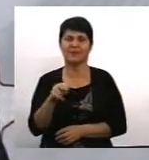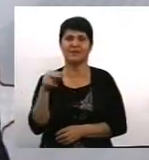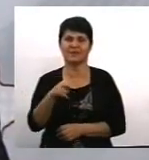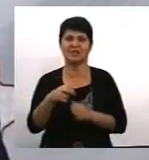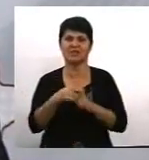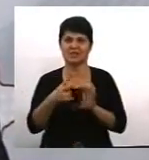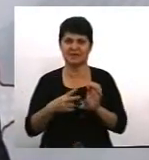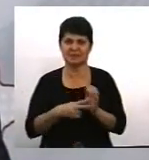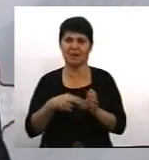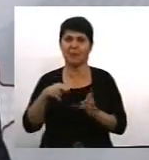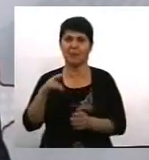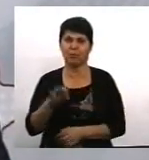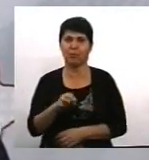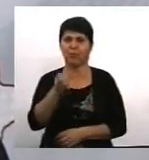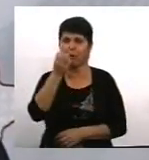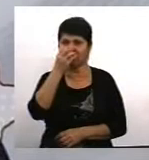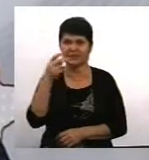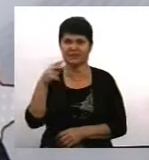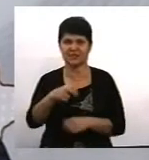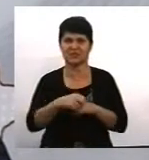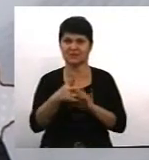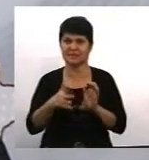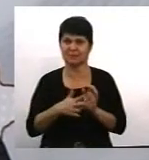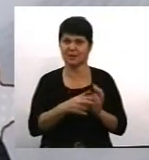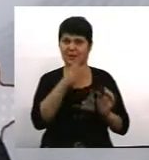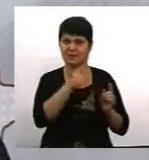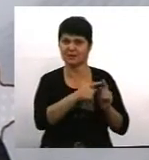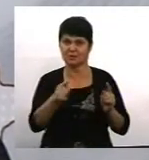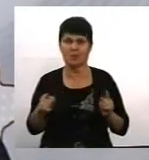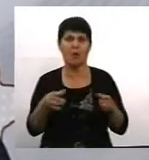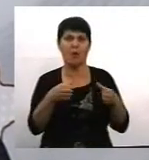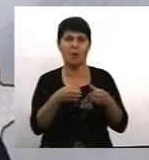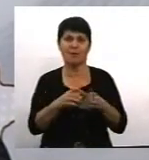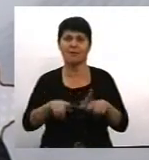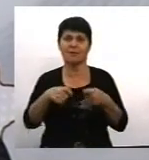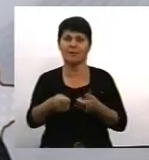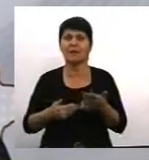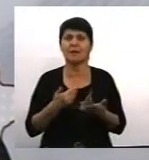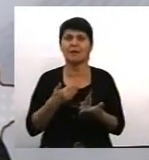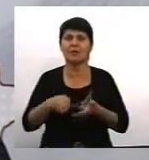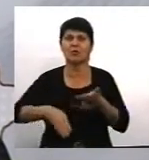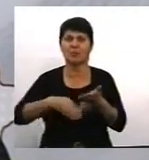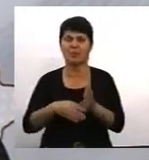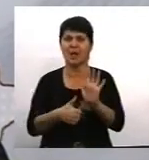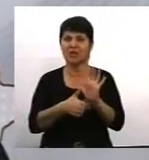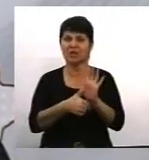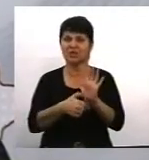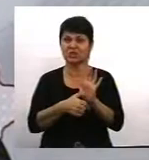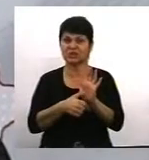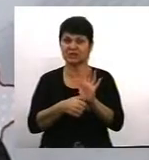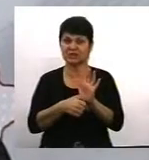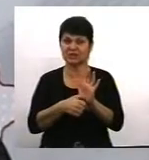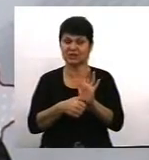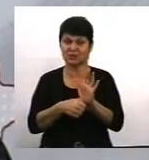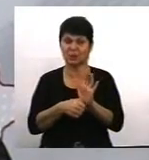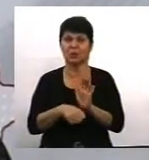по квітень 2018 року ці команди надали допомогу близько 600 постраждалим від насильства за